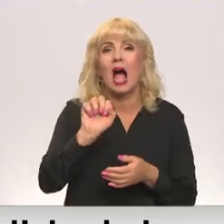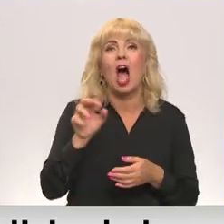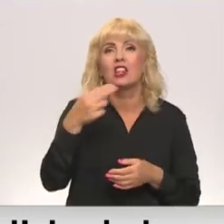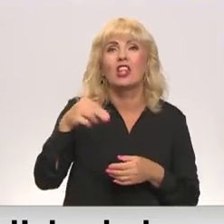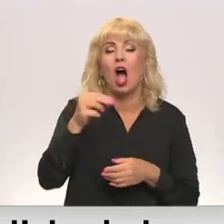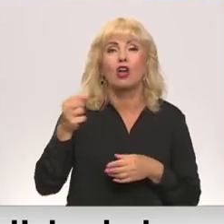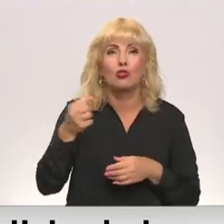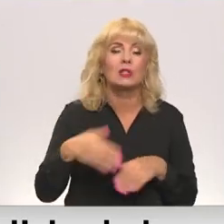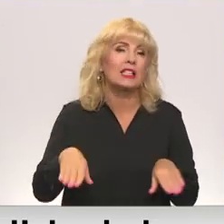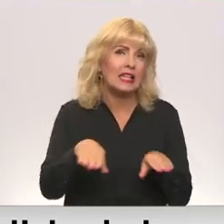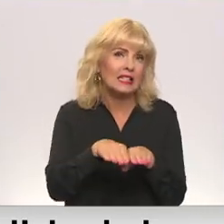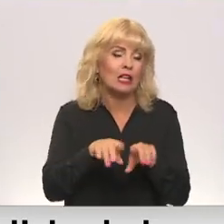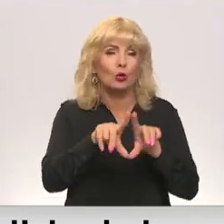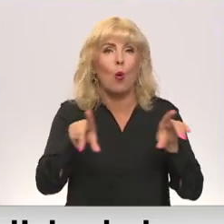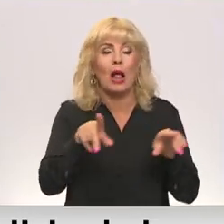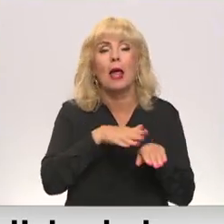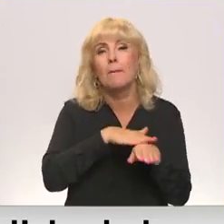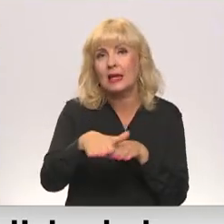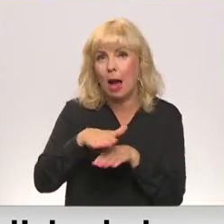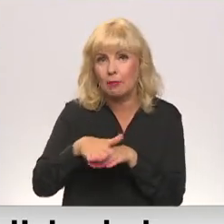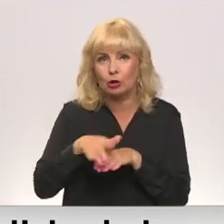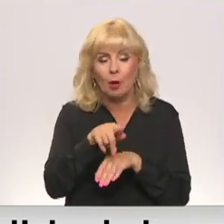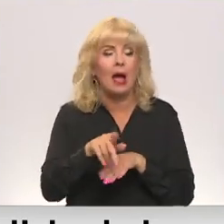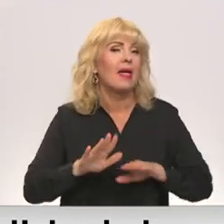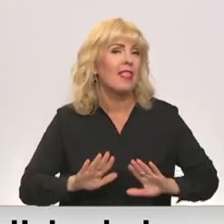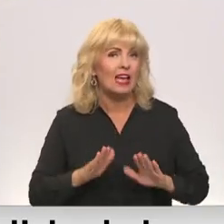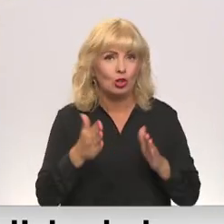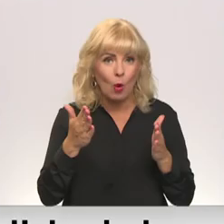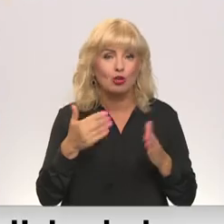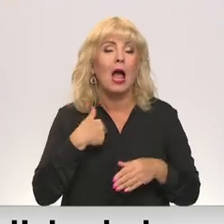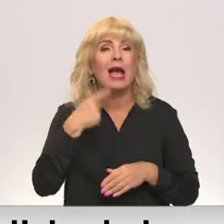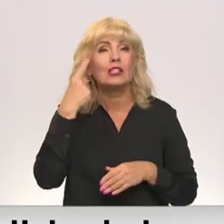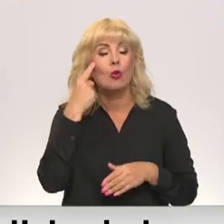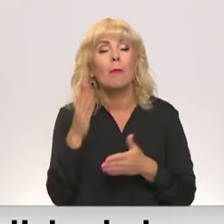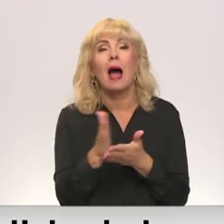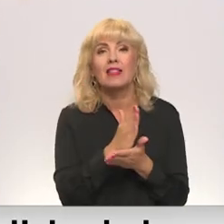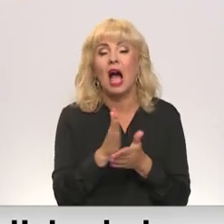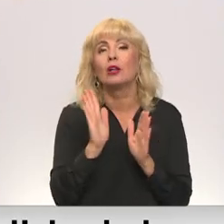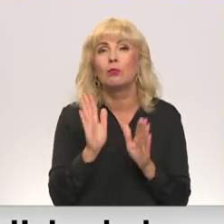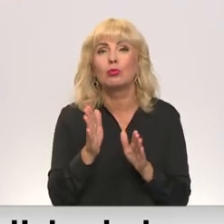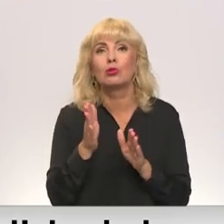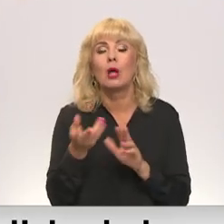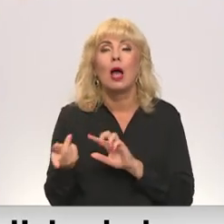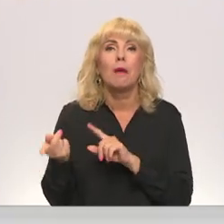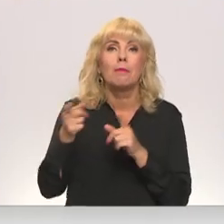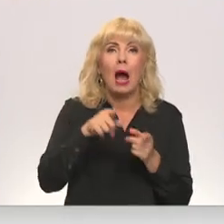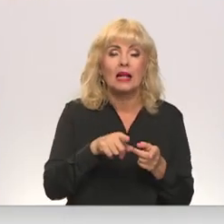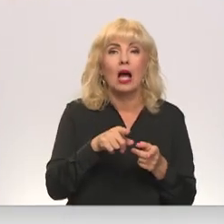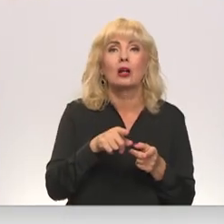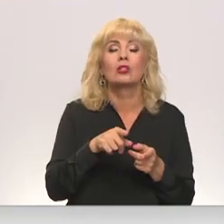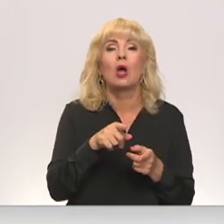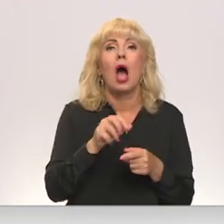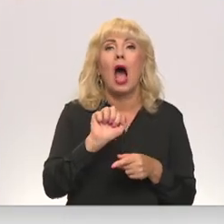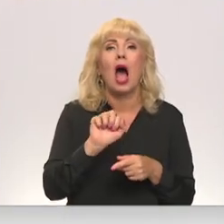izlīdzināt skolu piepildījumu, vistīca maknē izdošoties. Es domāju, ka daļa būs, kas pārnāks no ādežiem, jo šobrīd tā